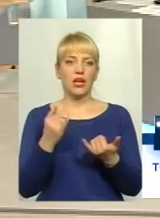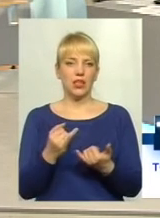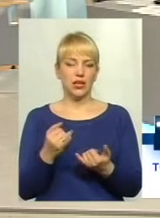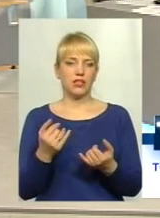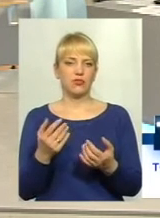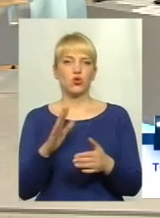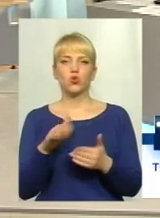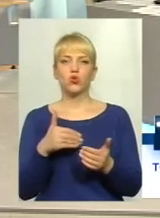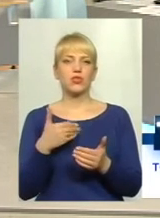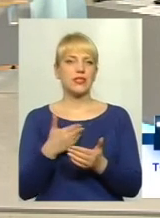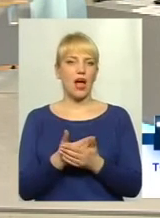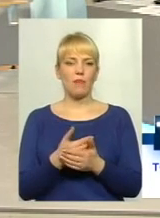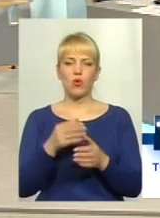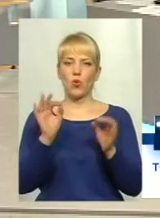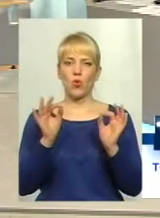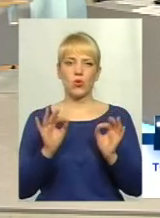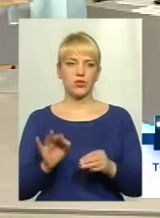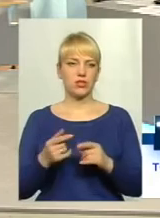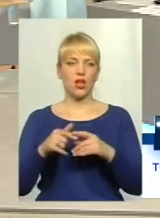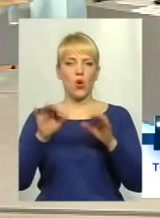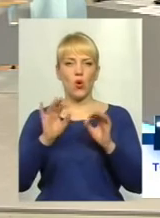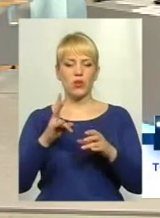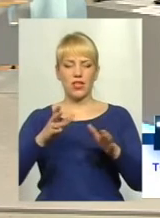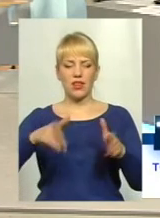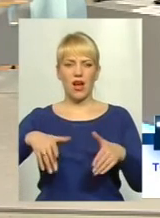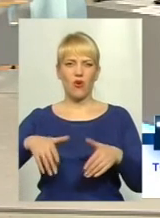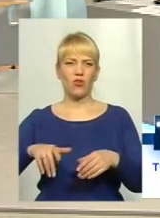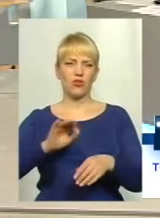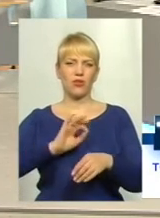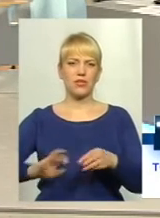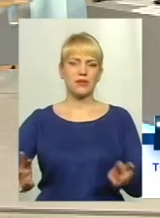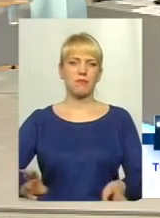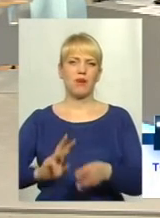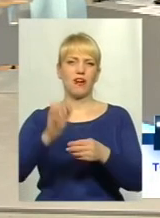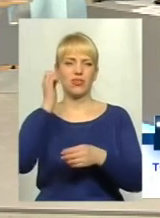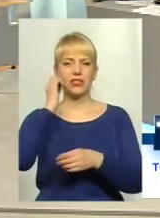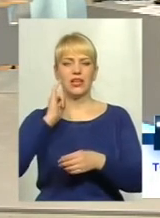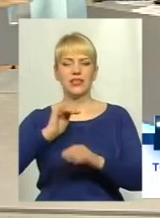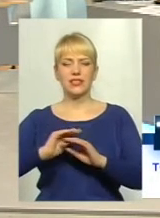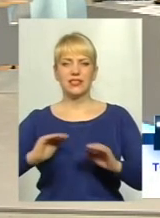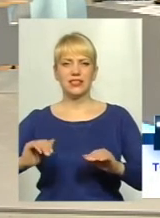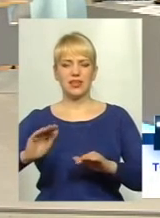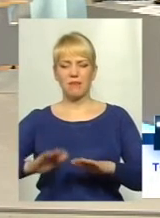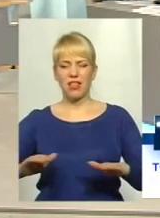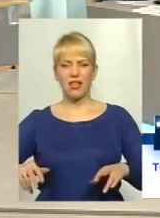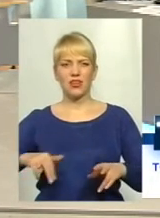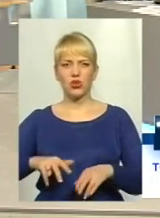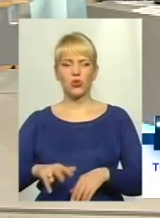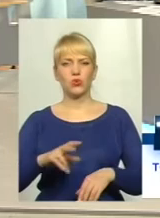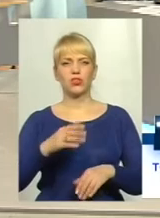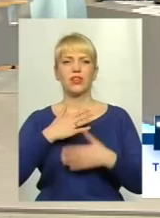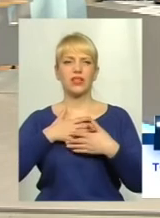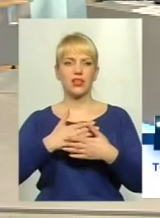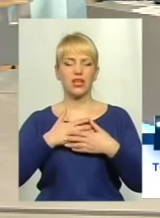І до самої осені, осеню на городах, палять, спалюють. Ці діти маленькі до школи йдуть, дихають.